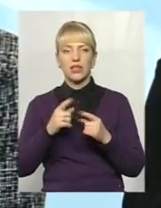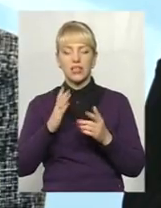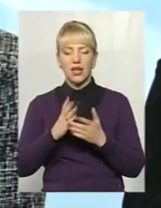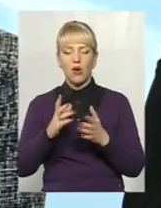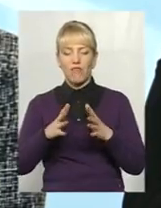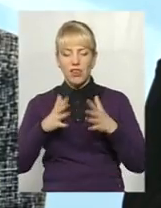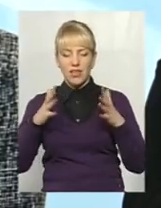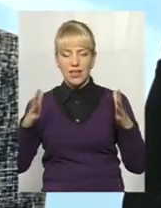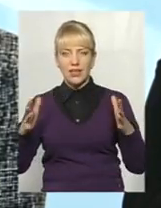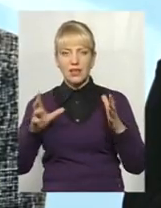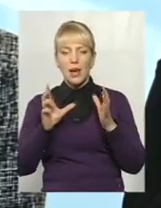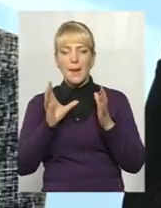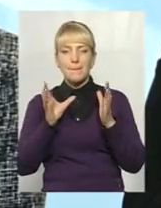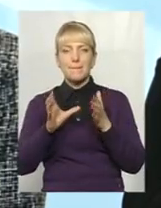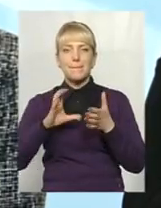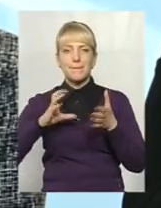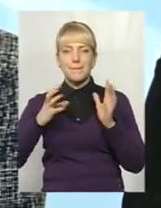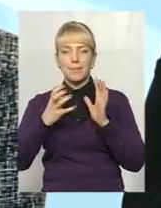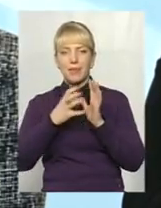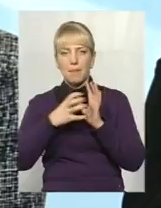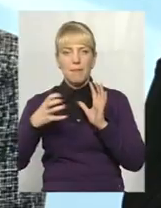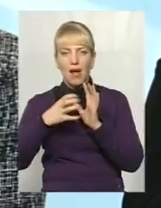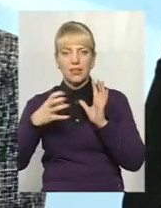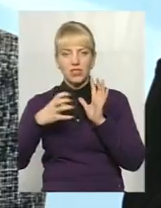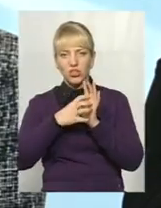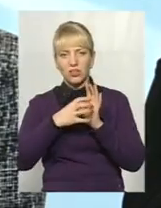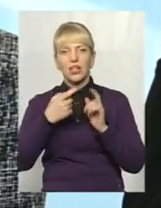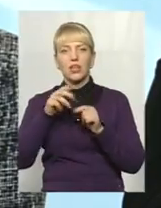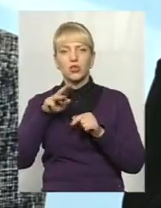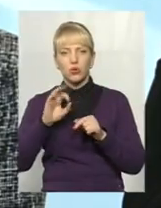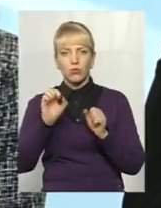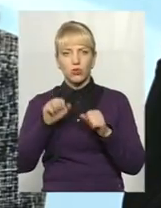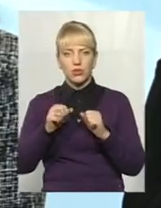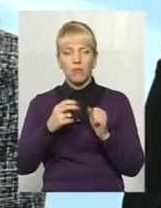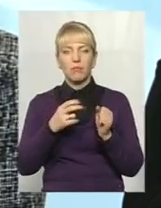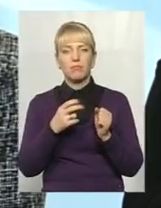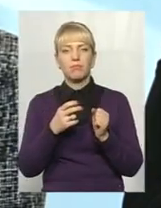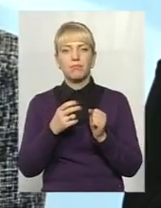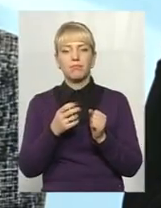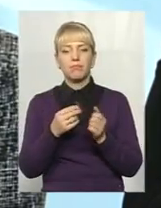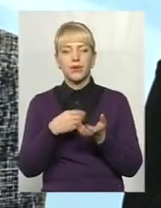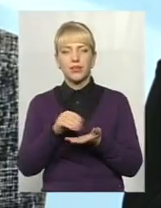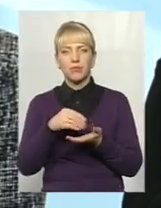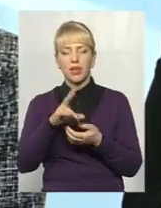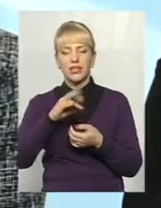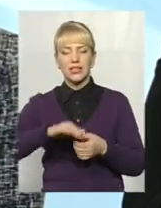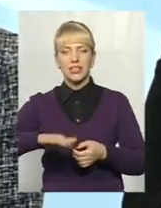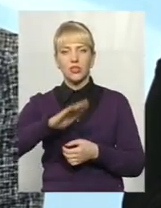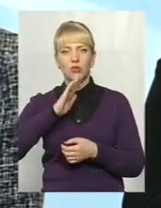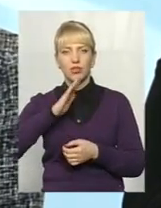який попав в Книгу рекордів України, є можливість придбати на території нашого міста і старого міста